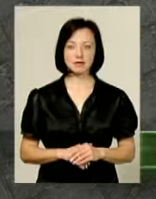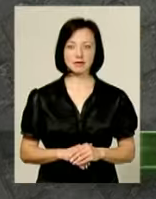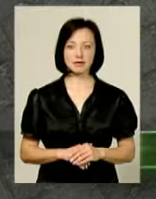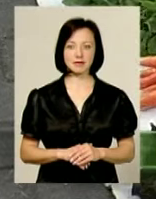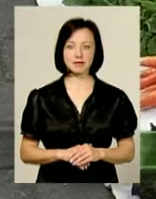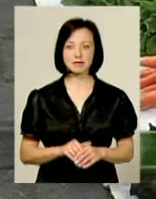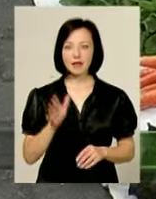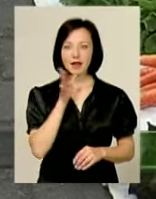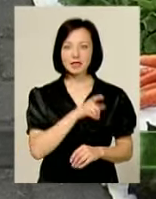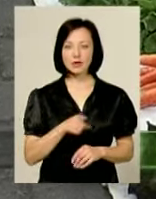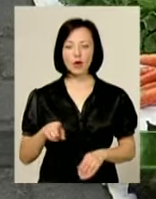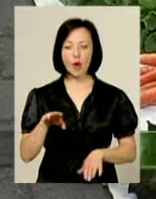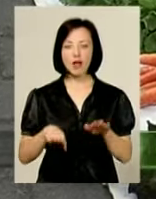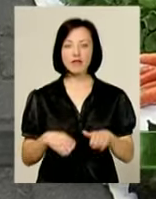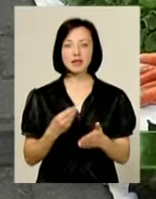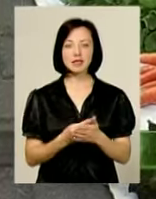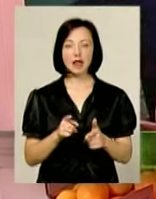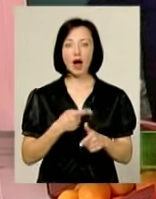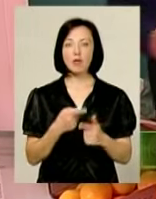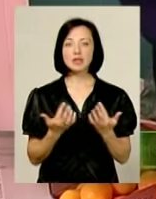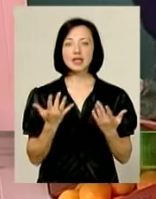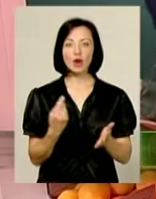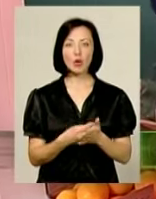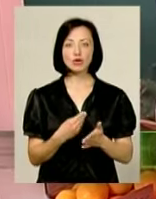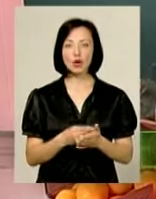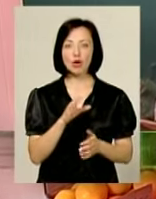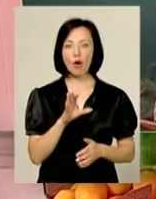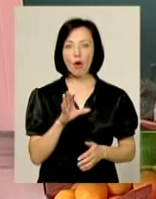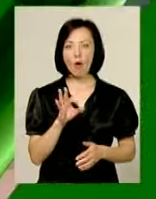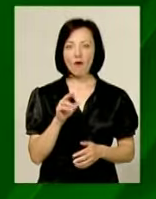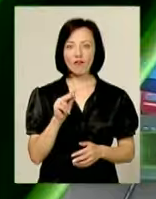Сезонні коливання цін, або скільки на ринку коштують овочі.